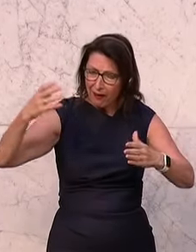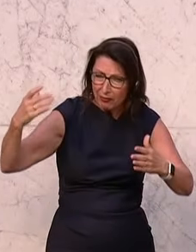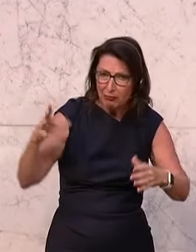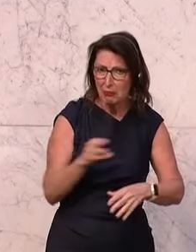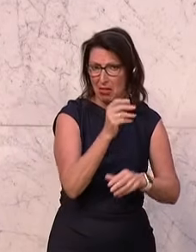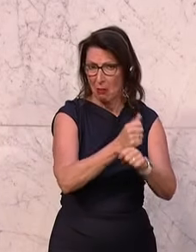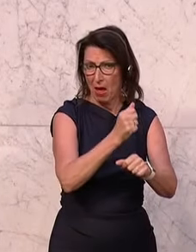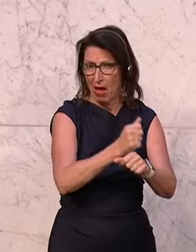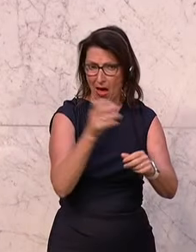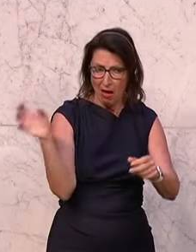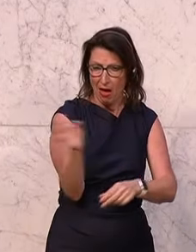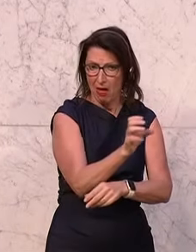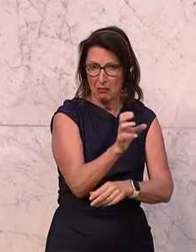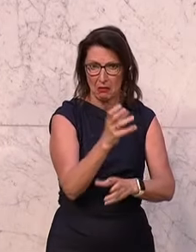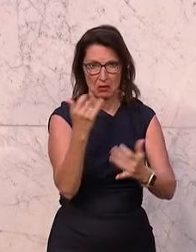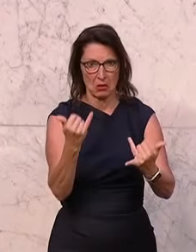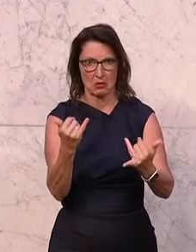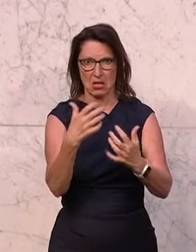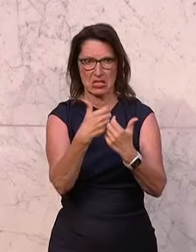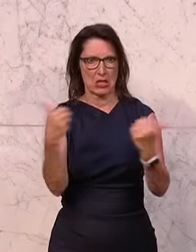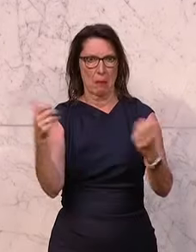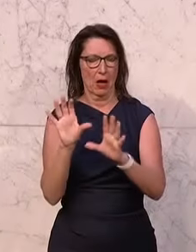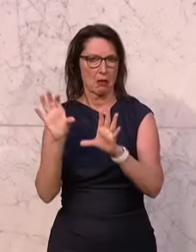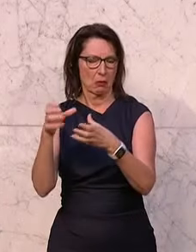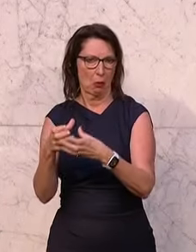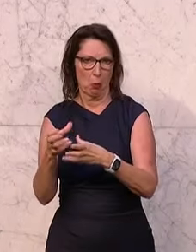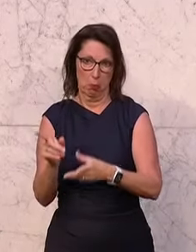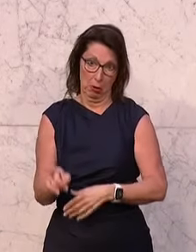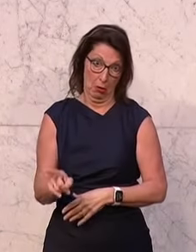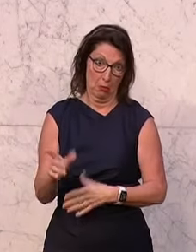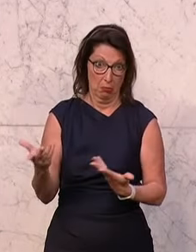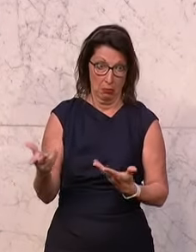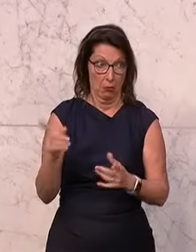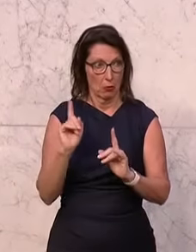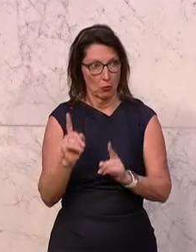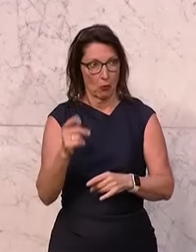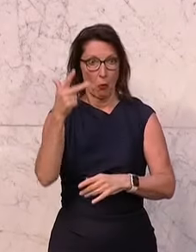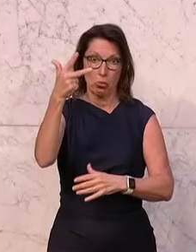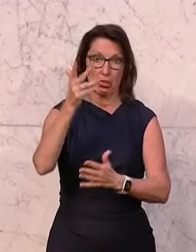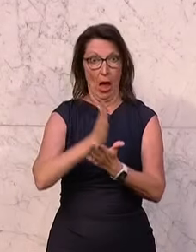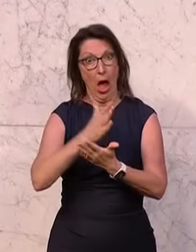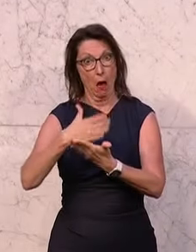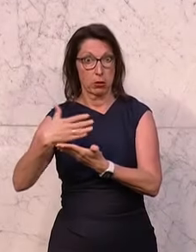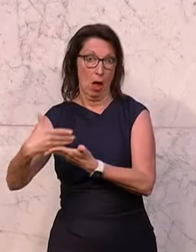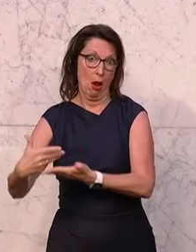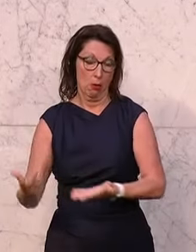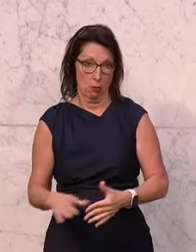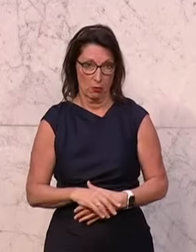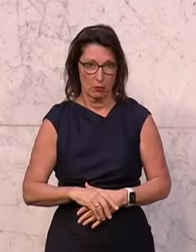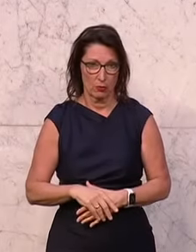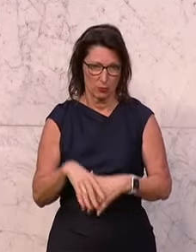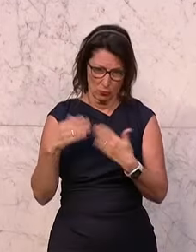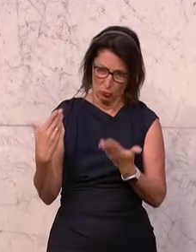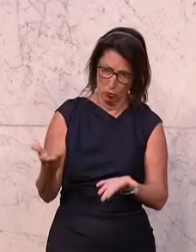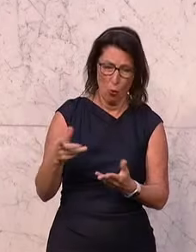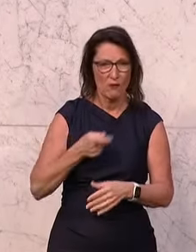schafft man noch eine eigene Gruppe, welche letzten Endes drei Abteilungen umfasst. Auf diese Weise